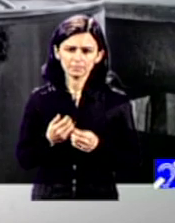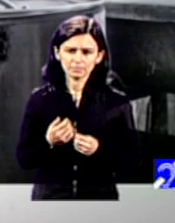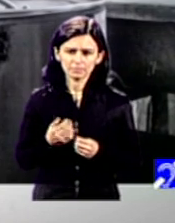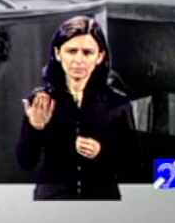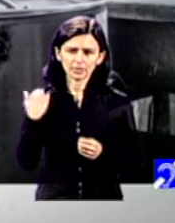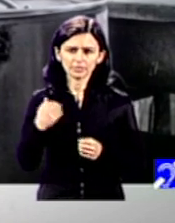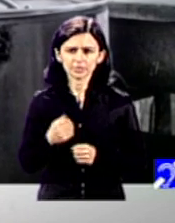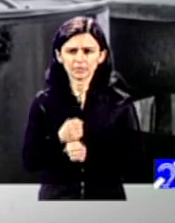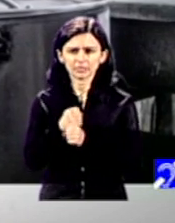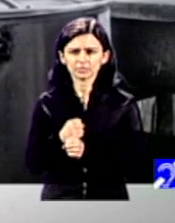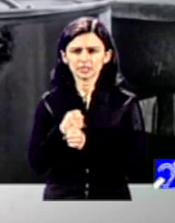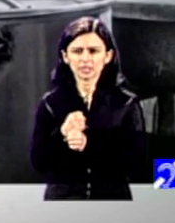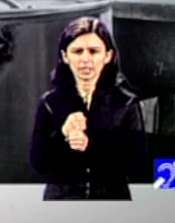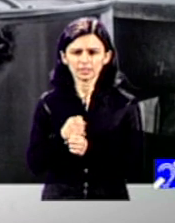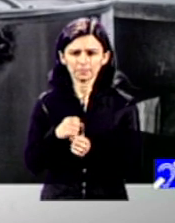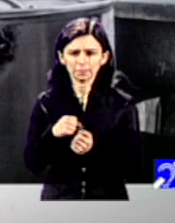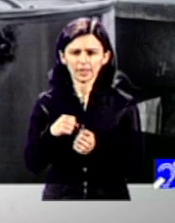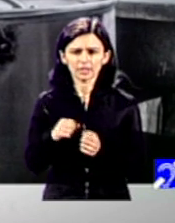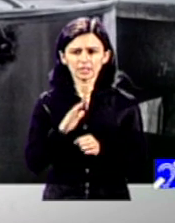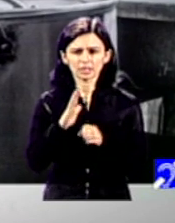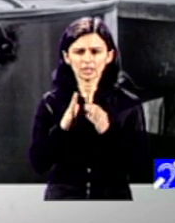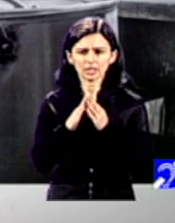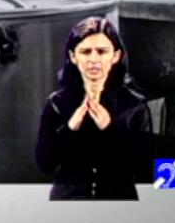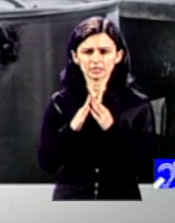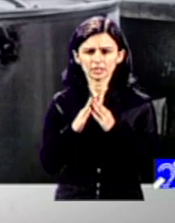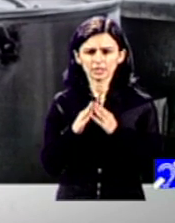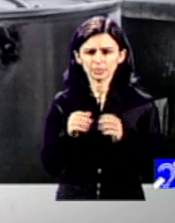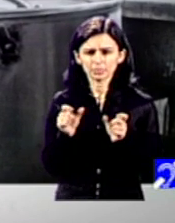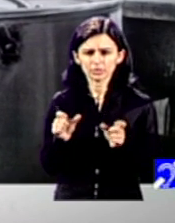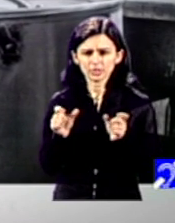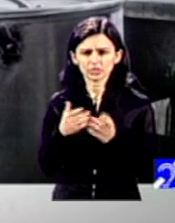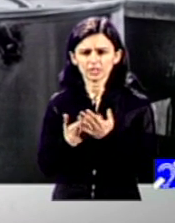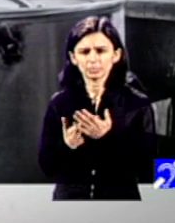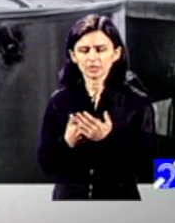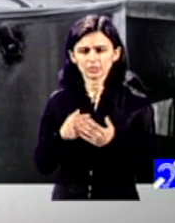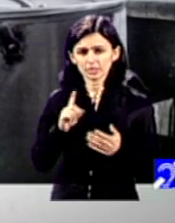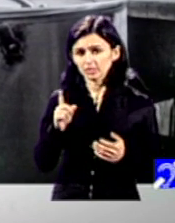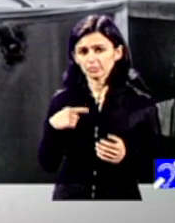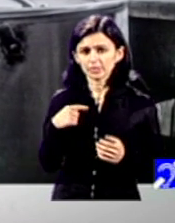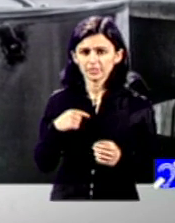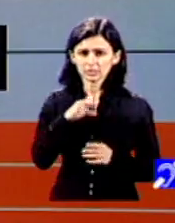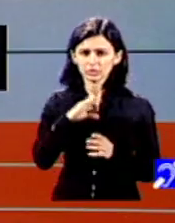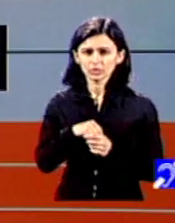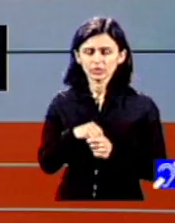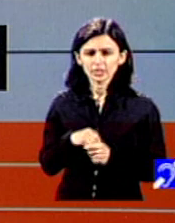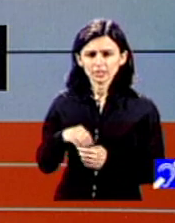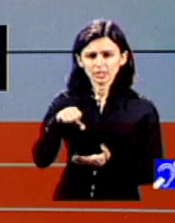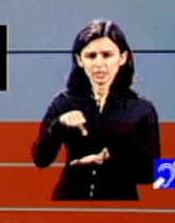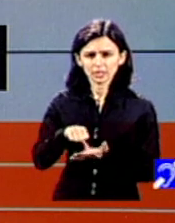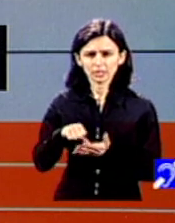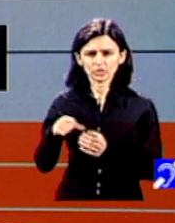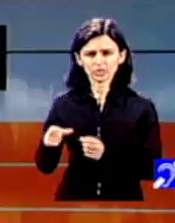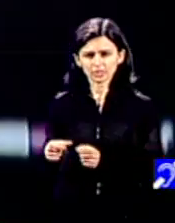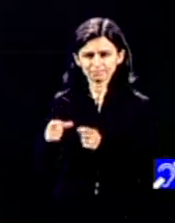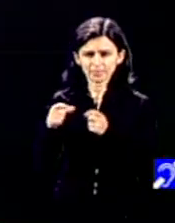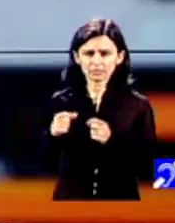servicii sociale de tip centre de zi și locuințe protejate în vederea dezinstituționalizării persoanele cu dizabilități. Adică centre comunitare, nu-i